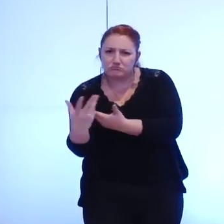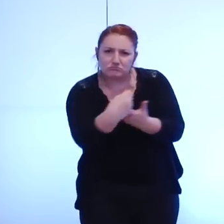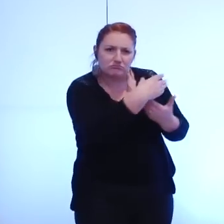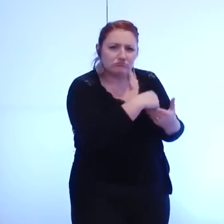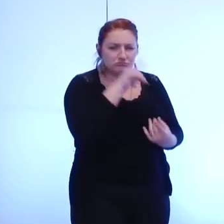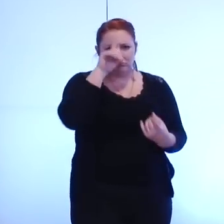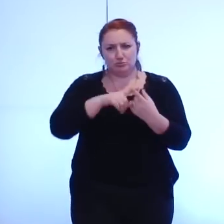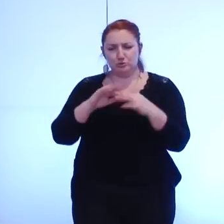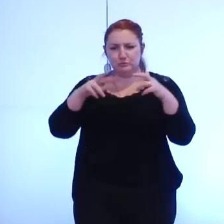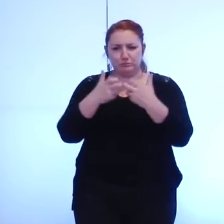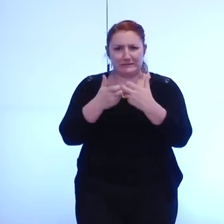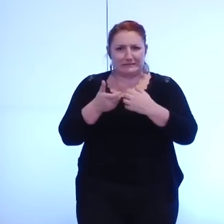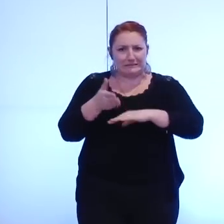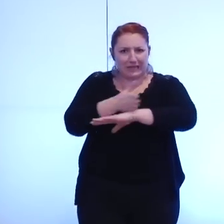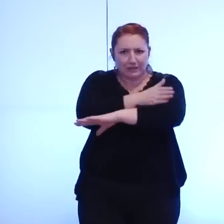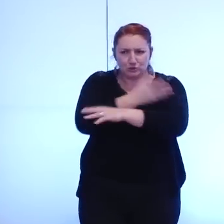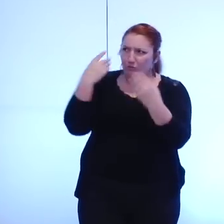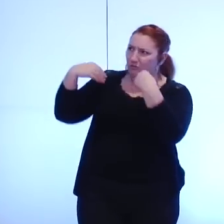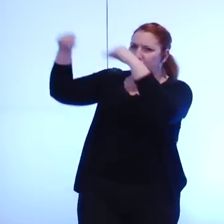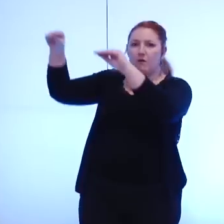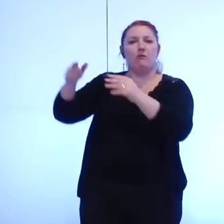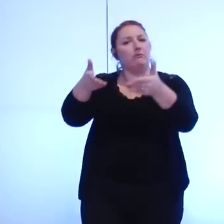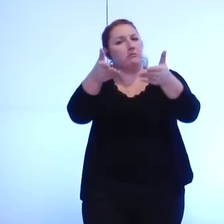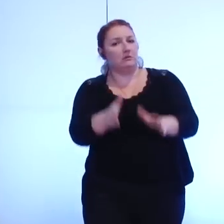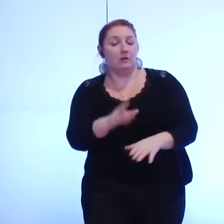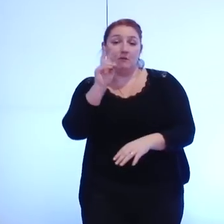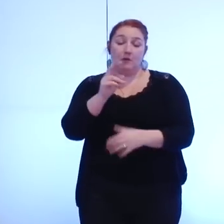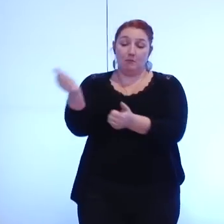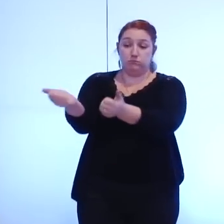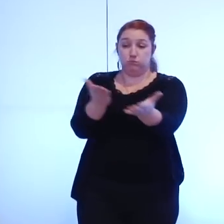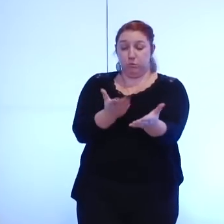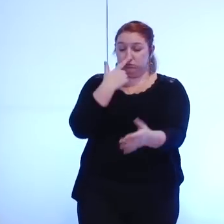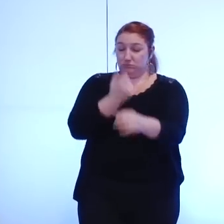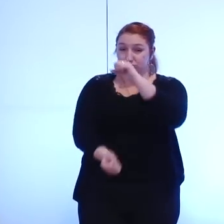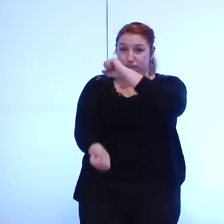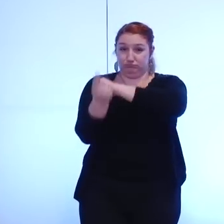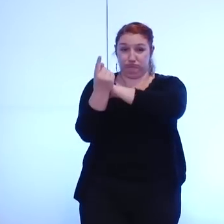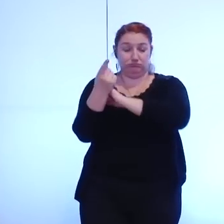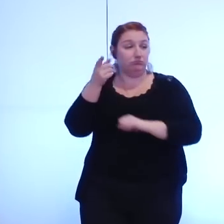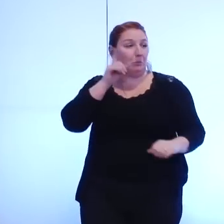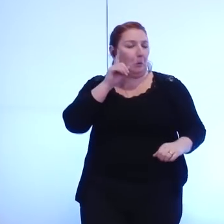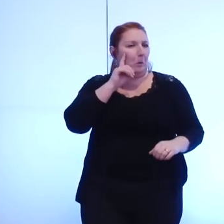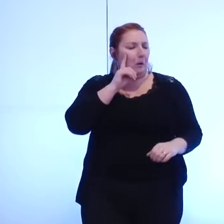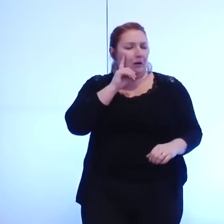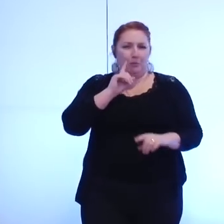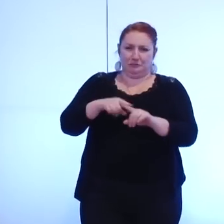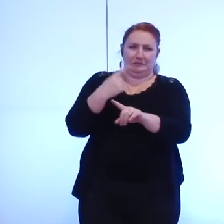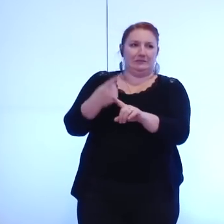du prix de cession et je trouve la proposition assez particulière puisqu'elle